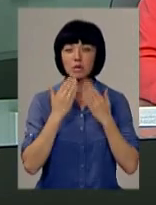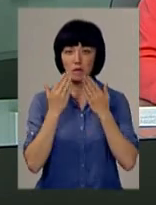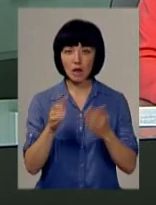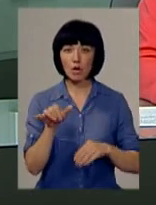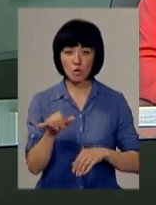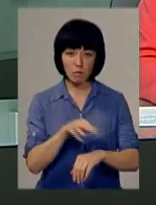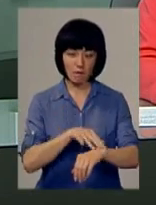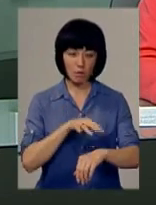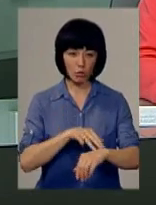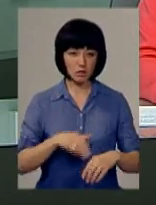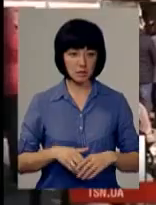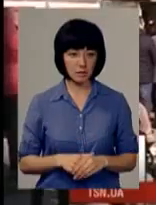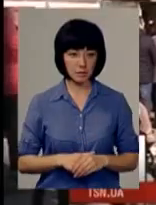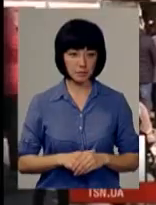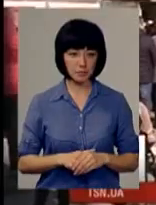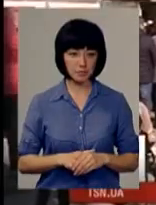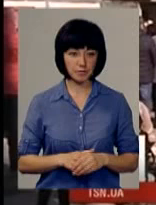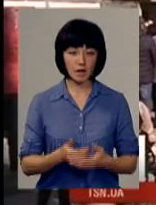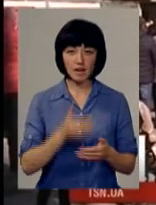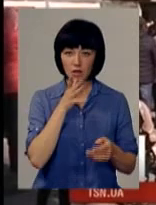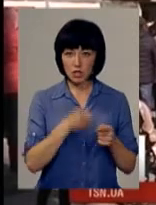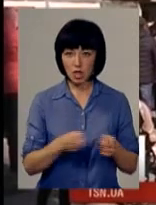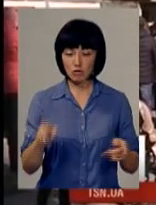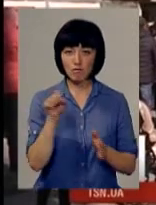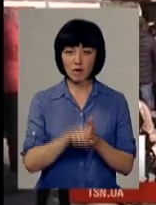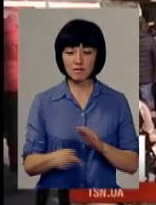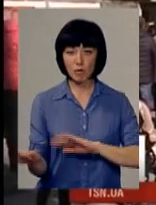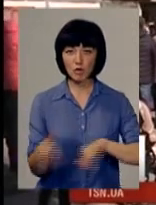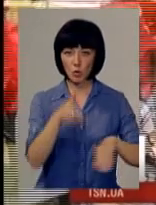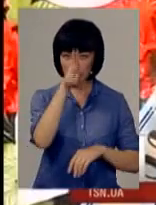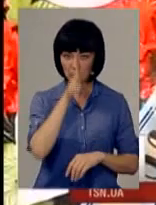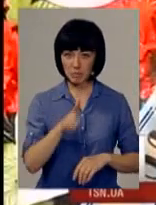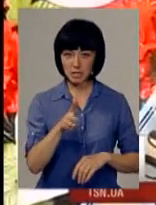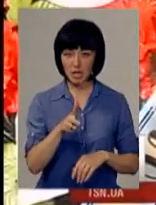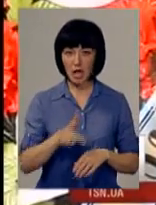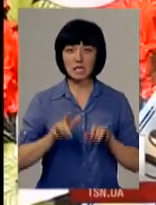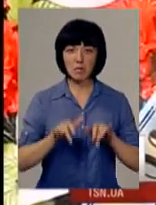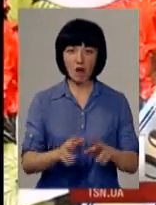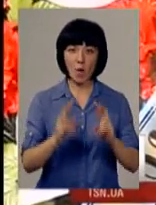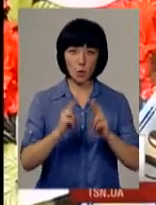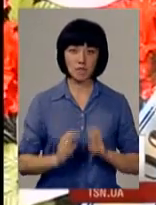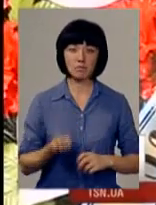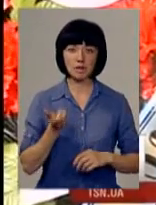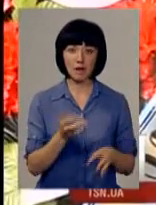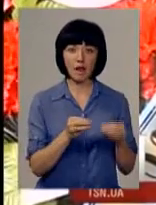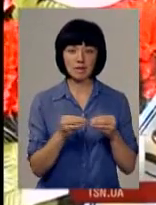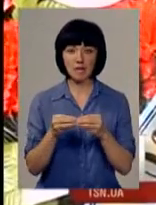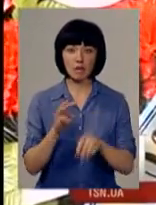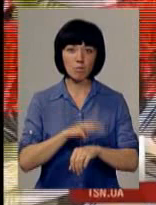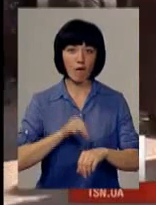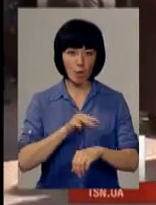запитали у правоохоронців. Від часу вбивства минуло три місяці. Справу розслідує кілька десятків